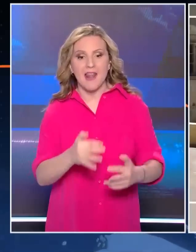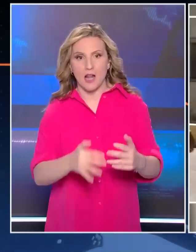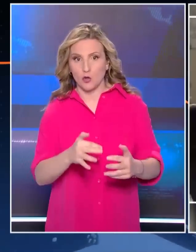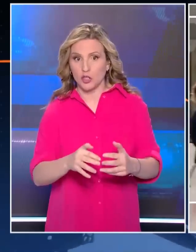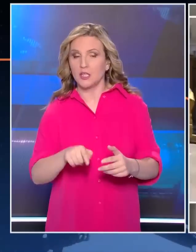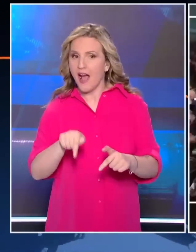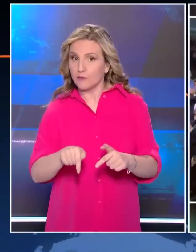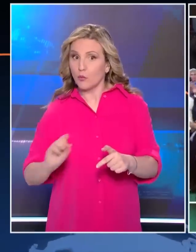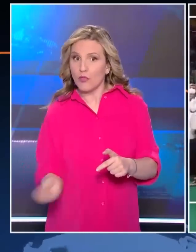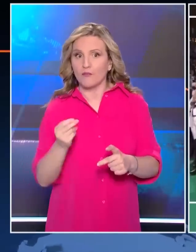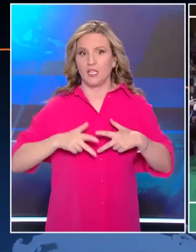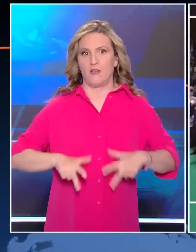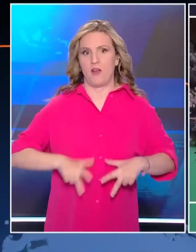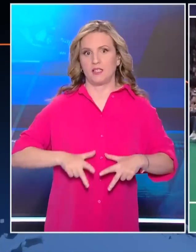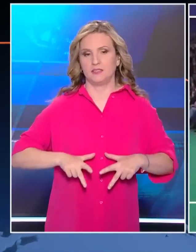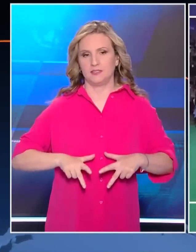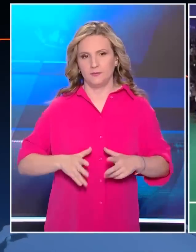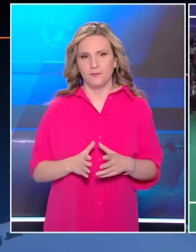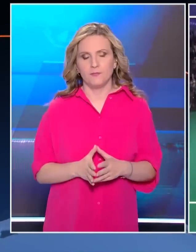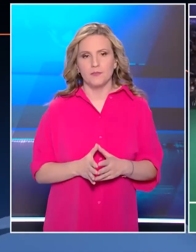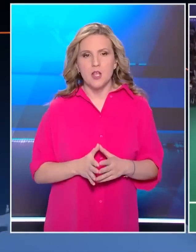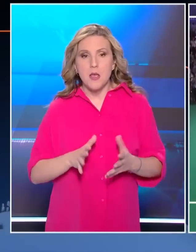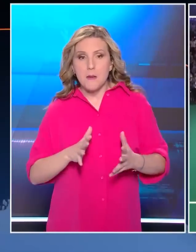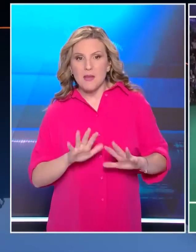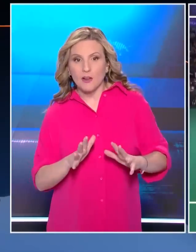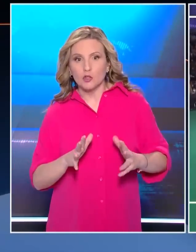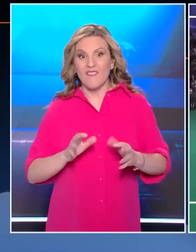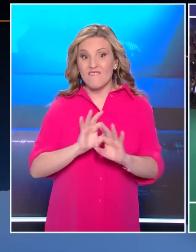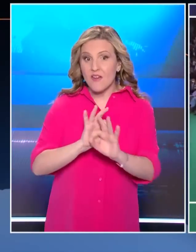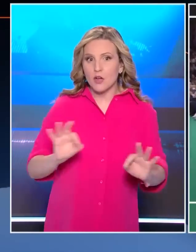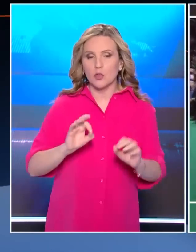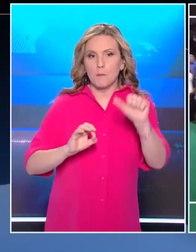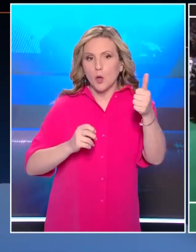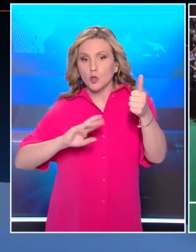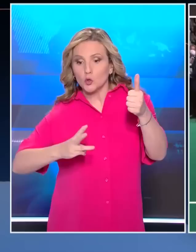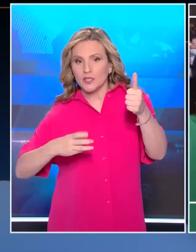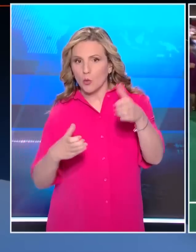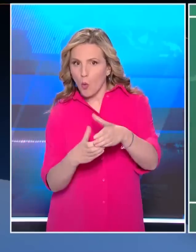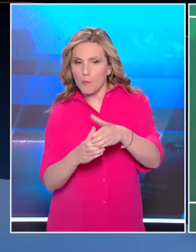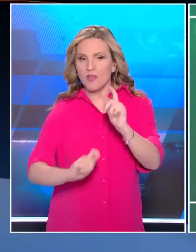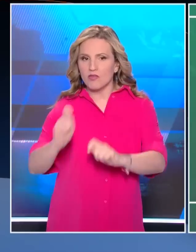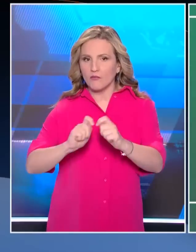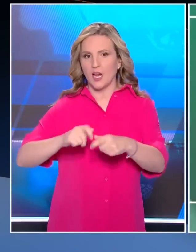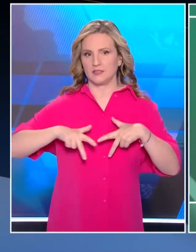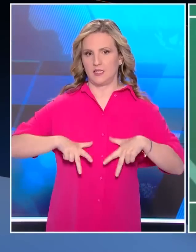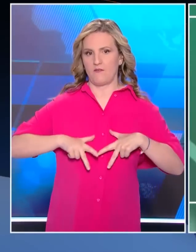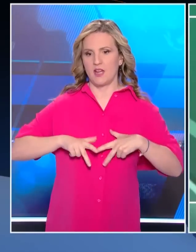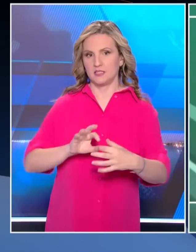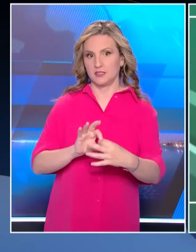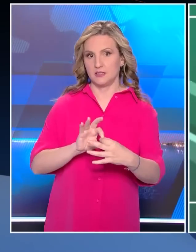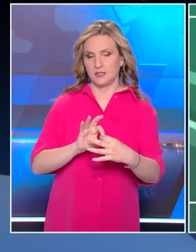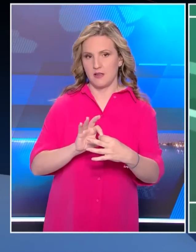Κατά πάσα πιθανότητα, κατά πάσα βεβαιότητα, το πρώτο με το τρίτο κόμμα θα σχηματίσουν κυβέρνηστα. Εγώ διεκδικώ